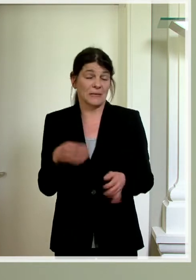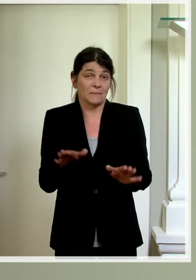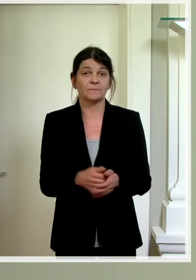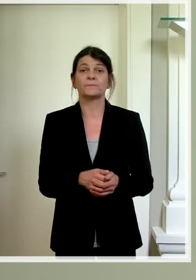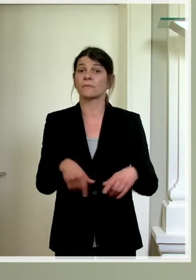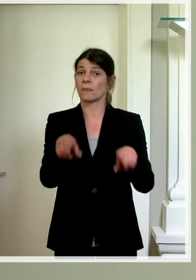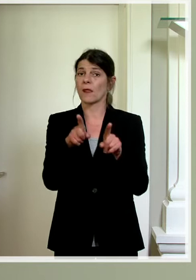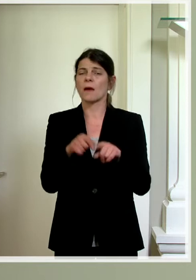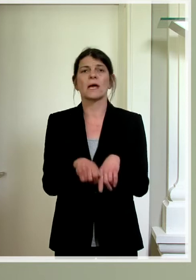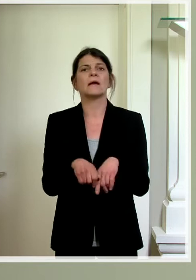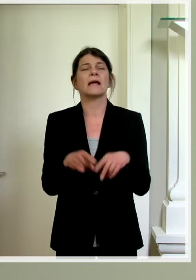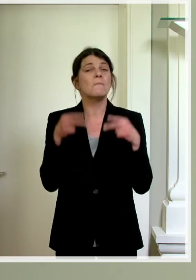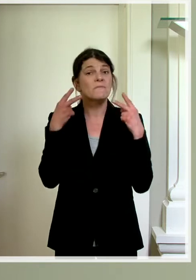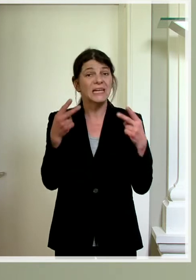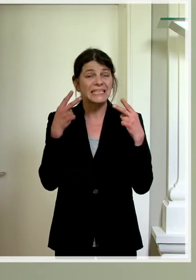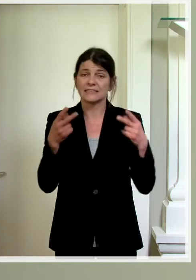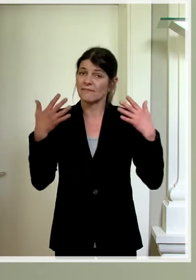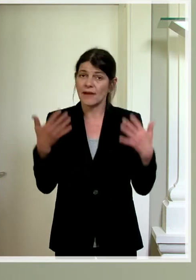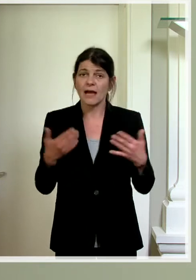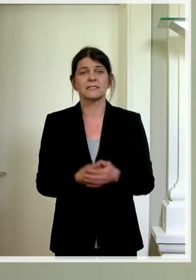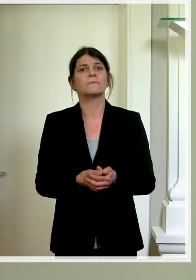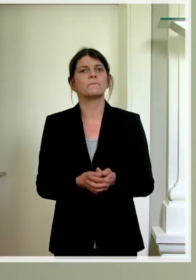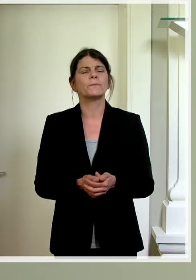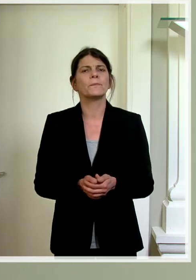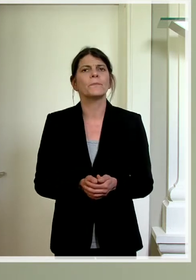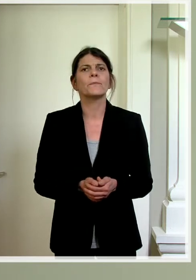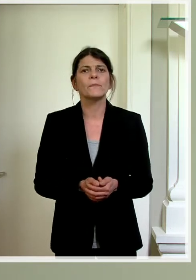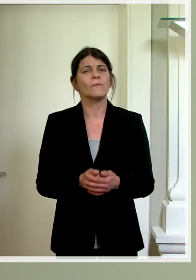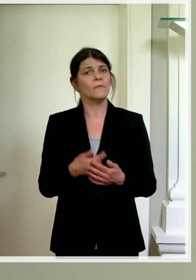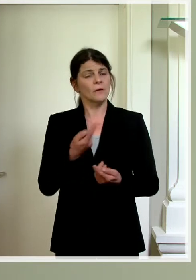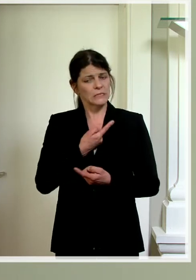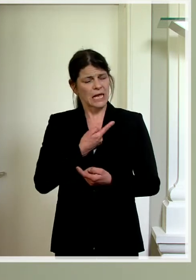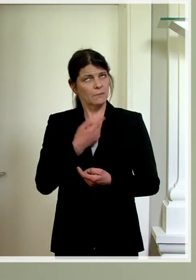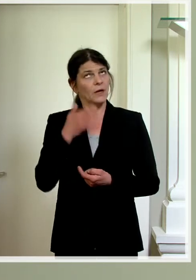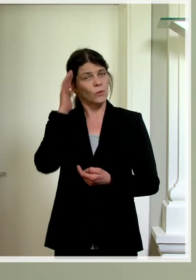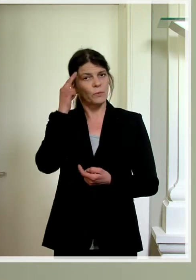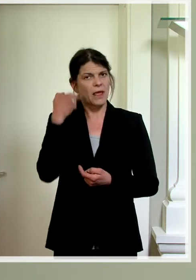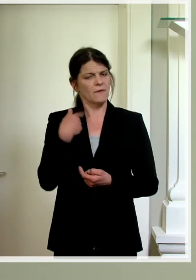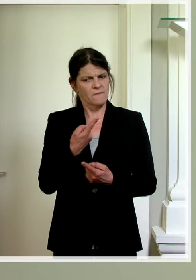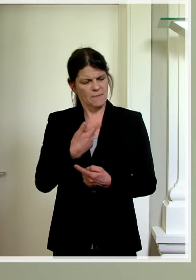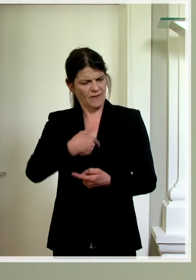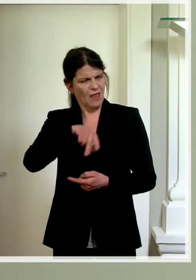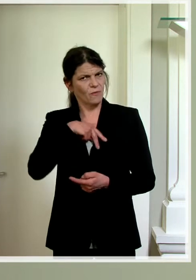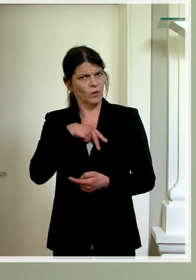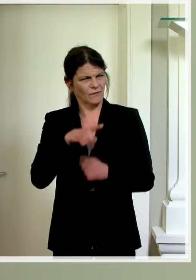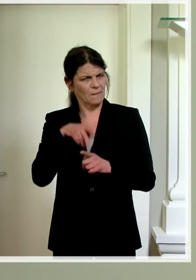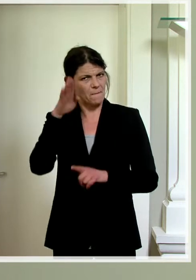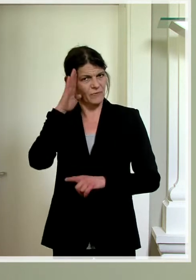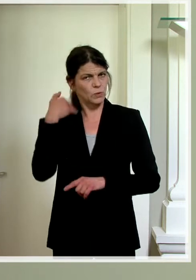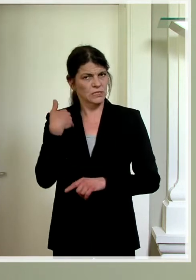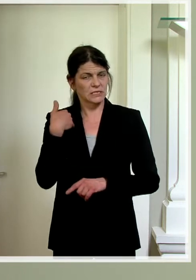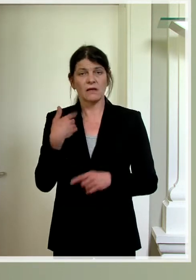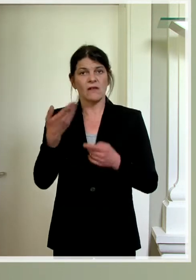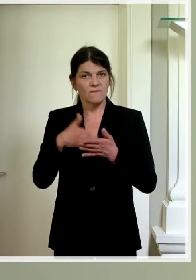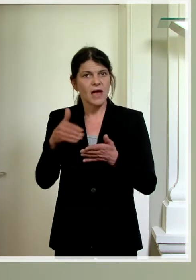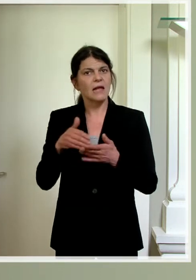Aber am wichtigsten ist, dass man sich seiner Verantwortung bewusst ist, dass man weiterhin